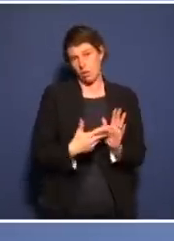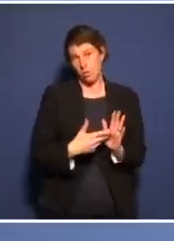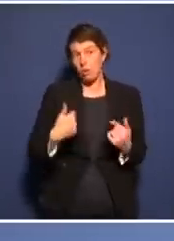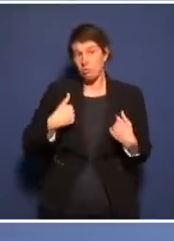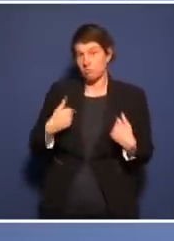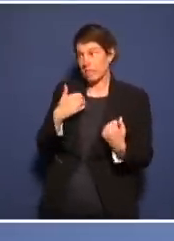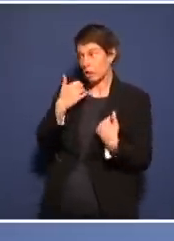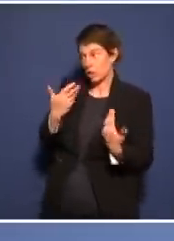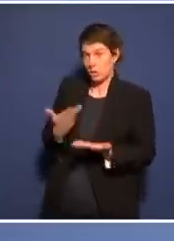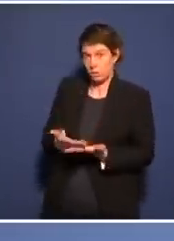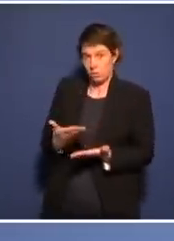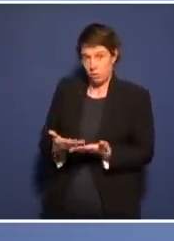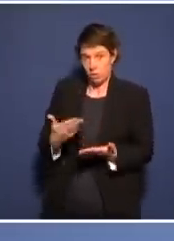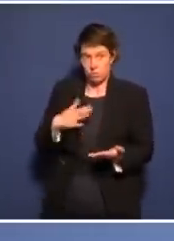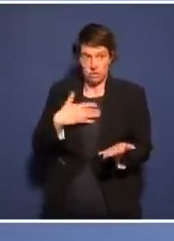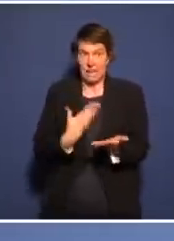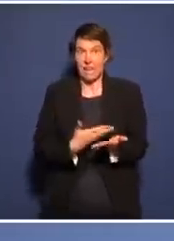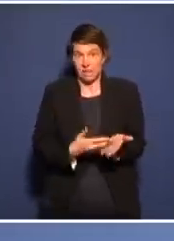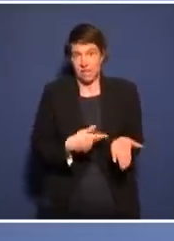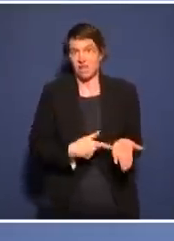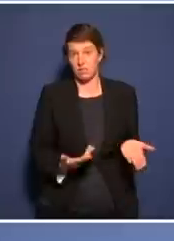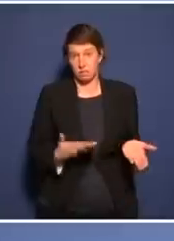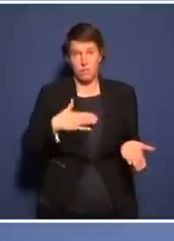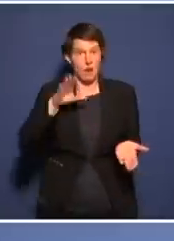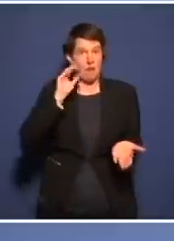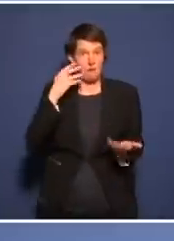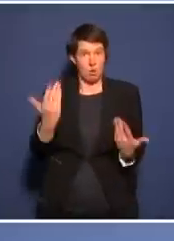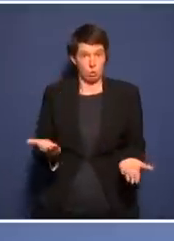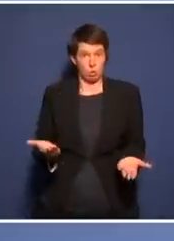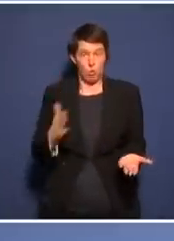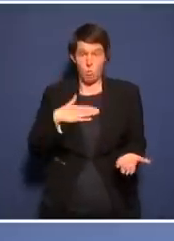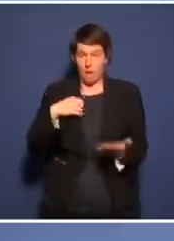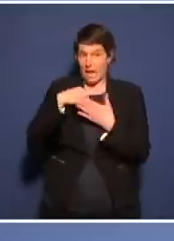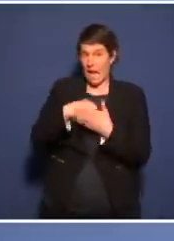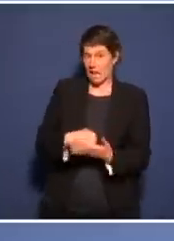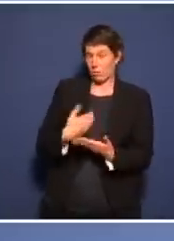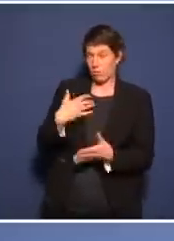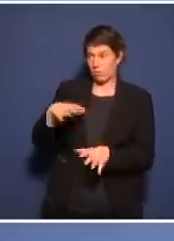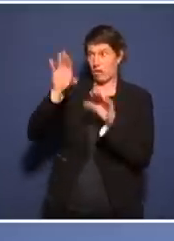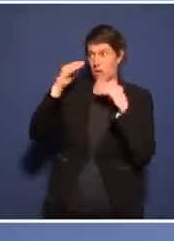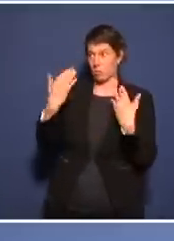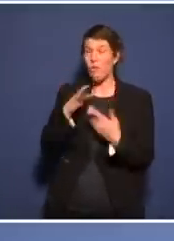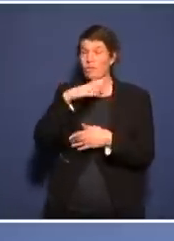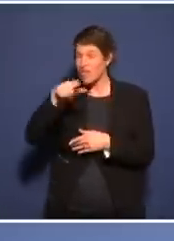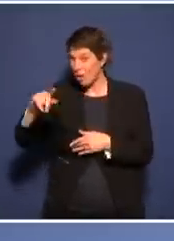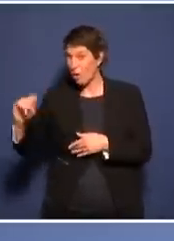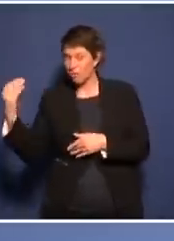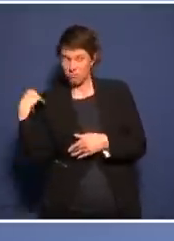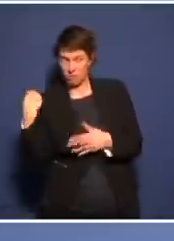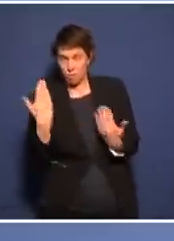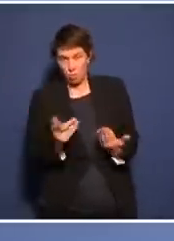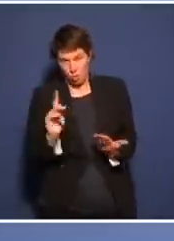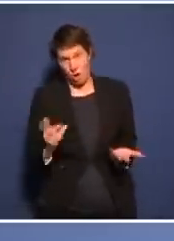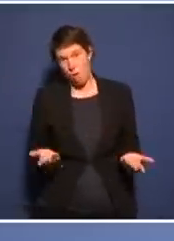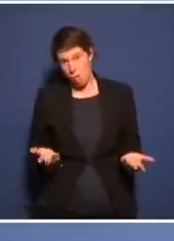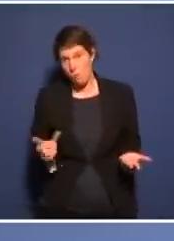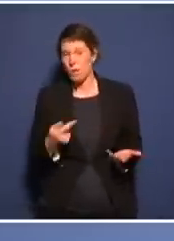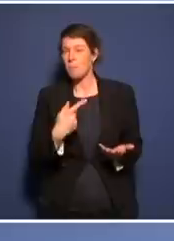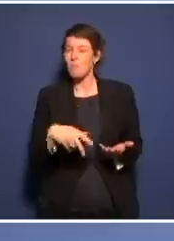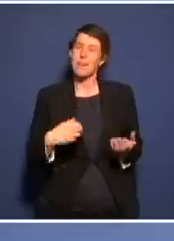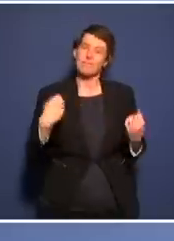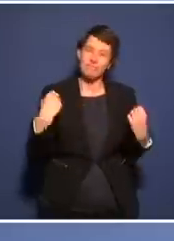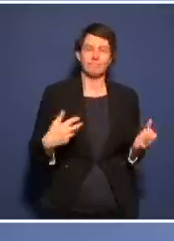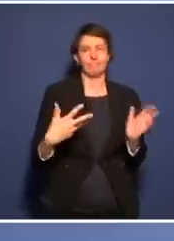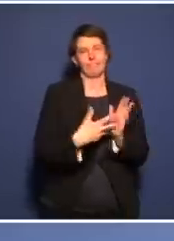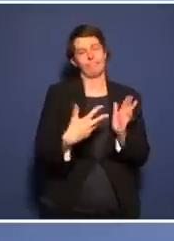Evidenz, das ist mein Eindruck, den ich bekomme und der mir auch von vielen gemeldet wird. Wir müssen stärker